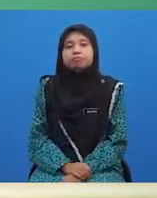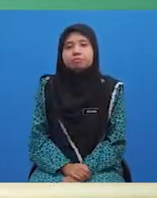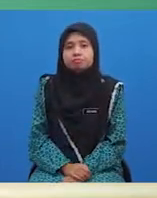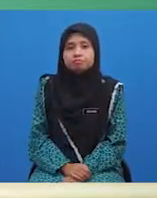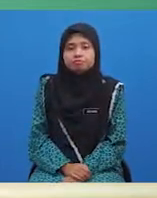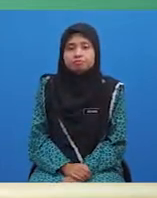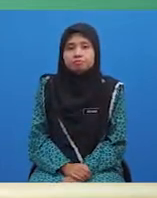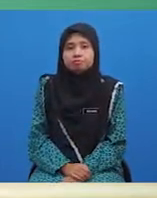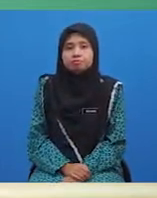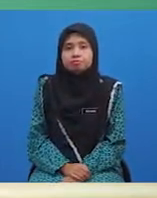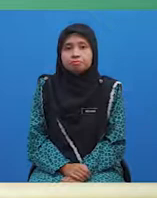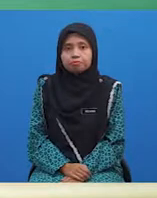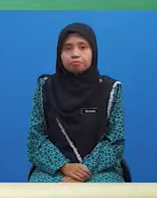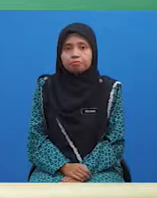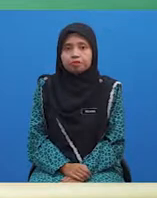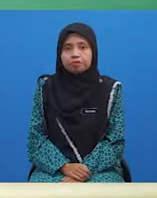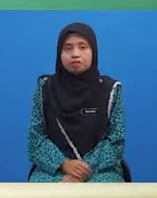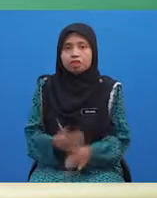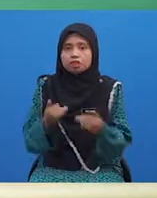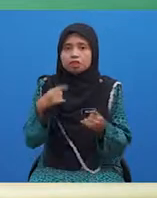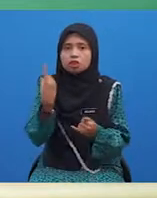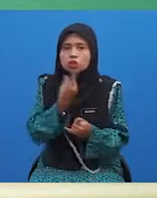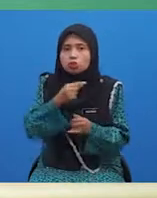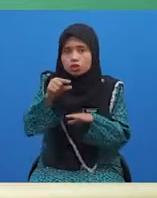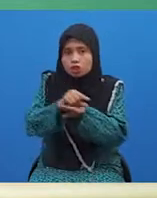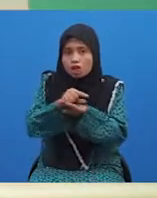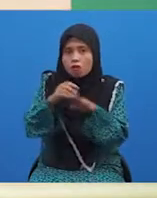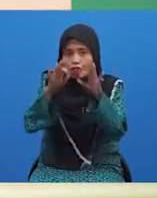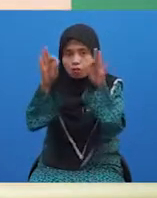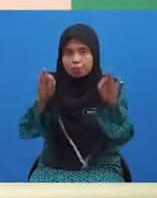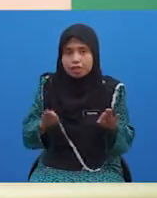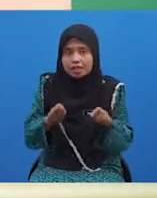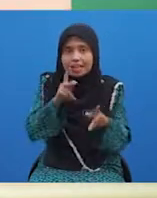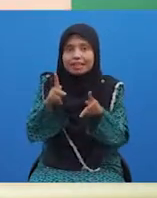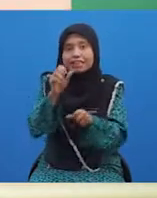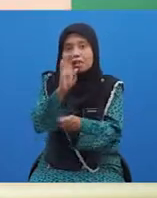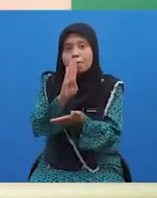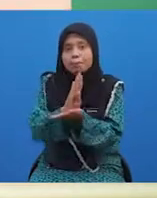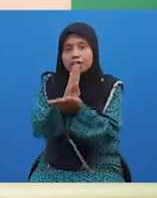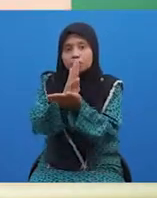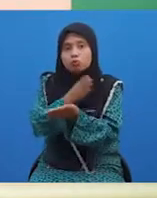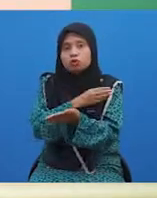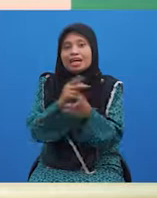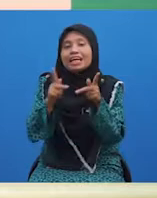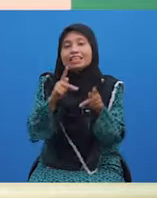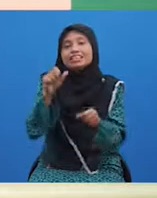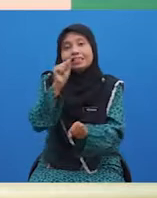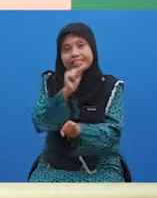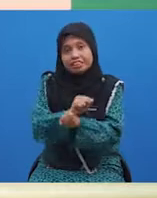penguat. Di sini, kita guna formula kata bantu dan kata kerja.